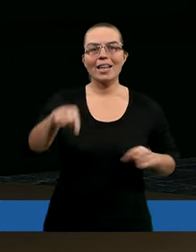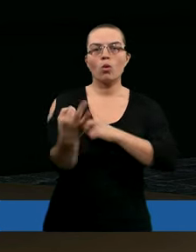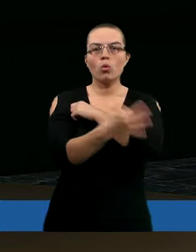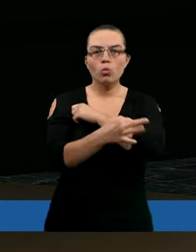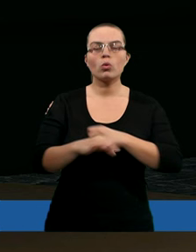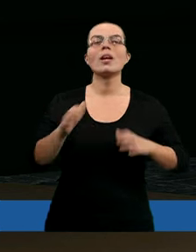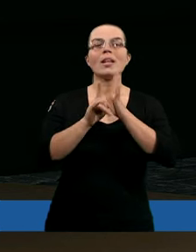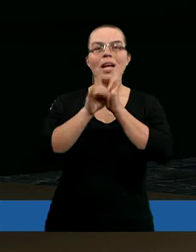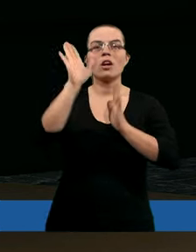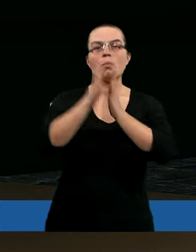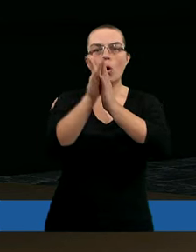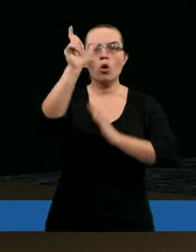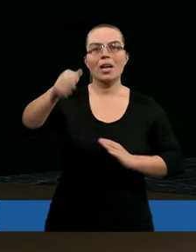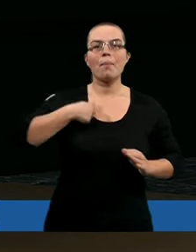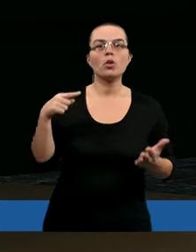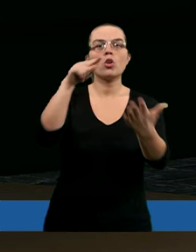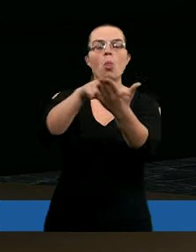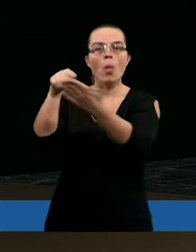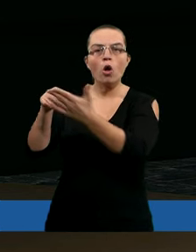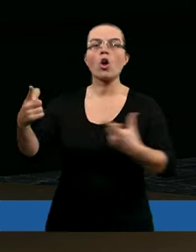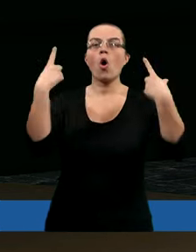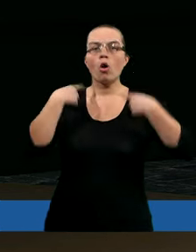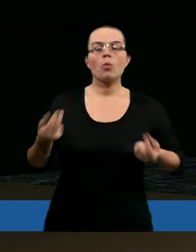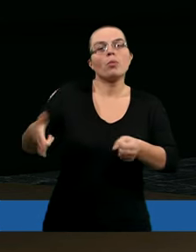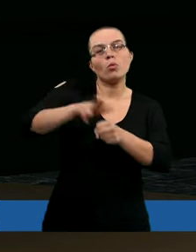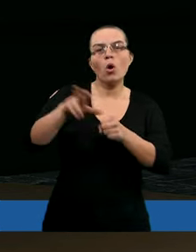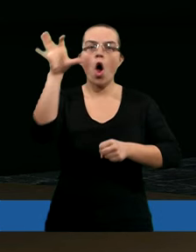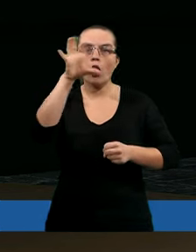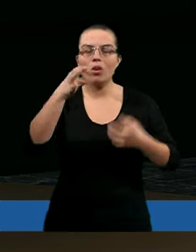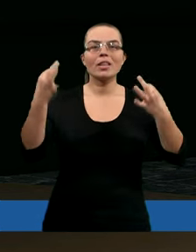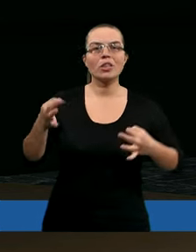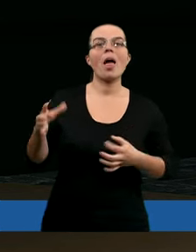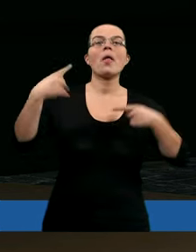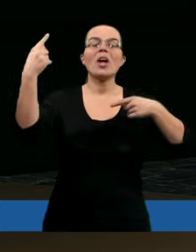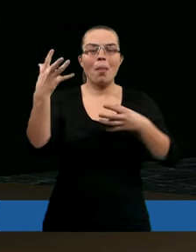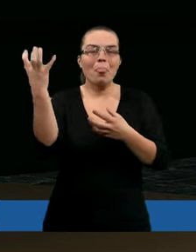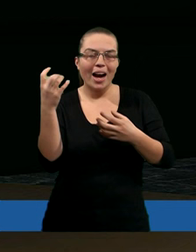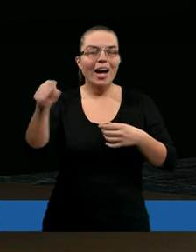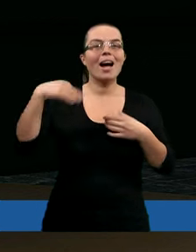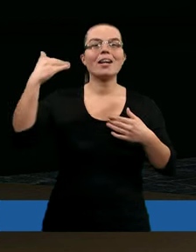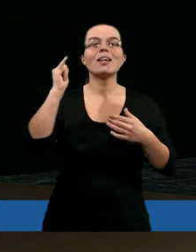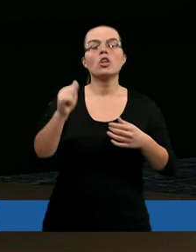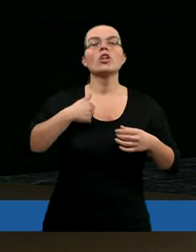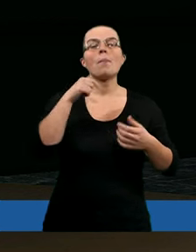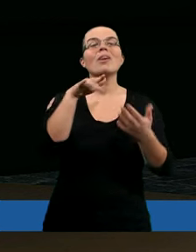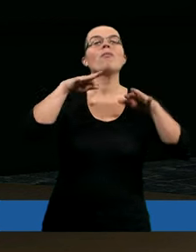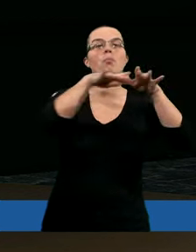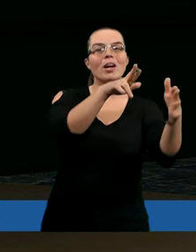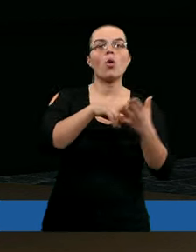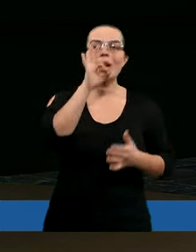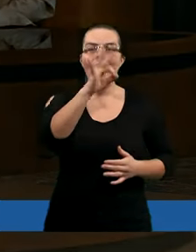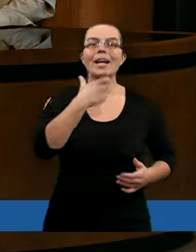I też proszę, abyś dotknął osoby, które oglądają dzisiejsze nagranie i żebyś wpływał na ich serca.